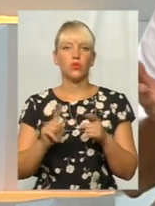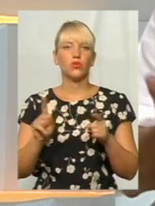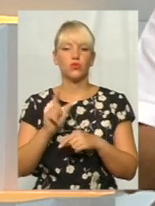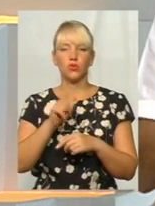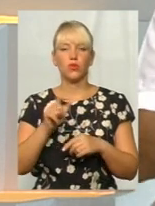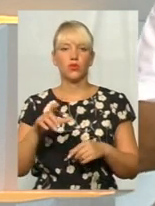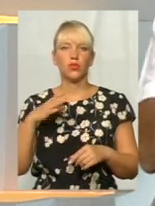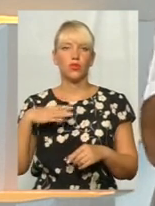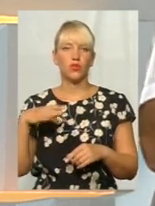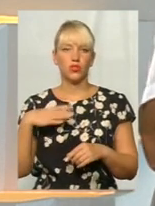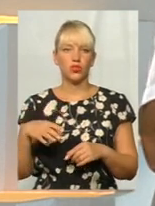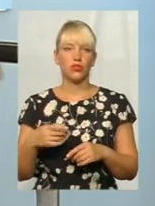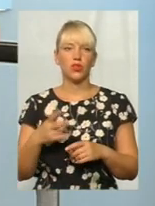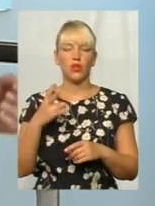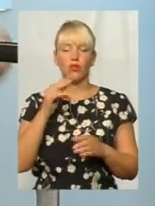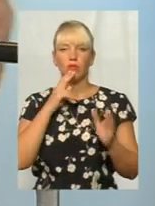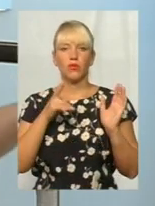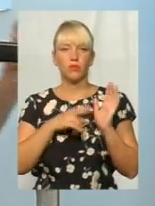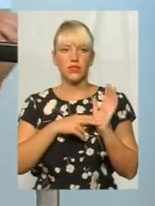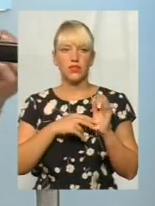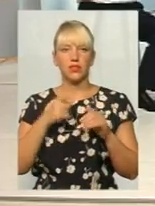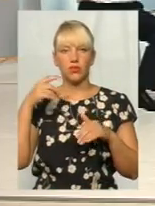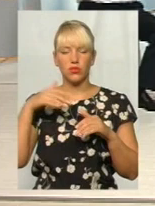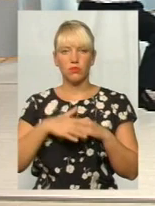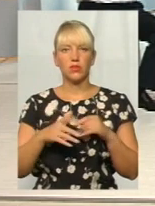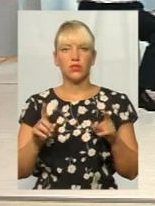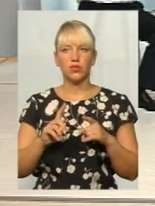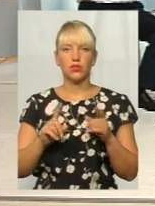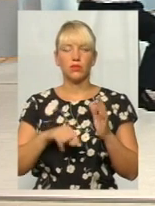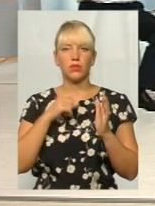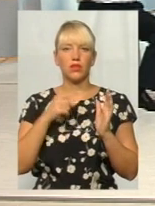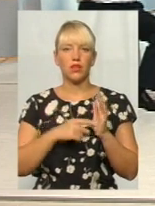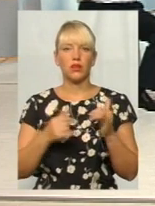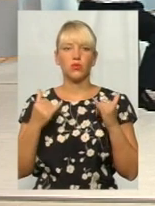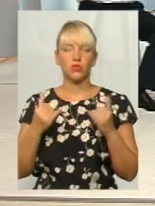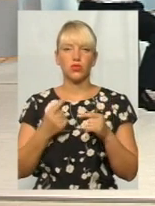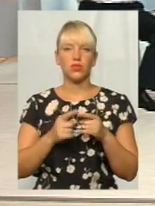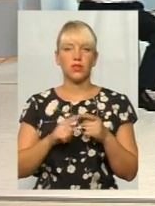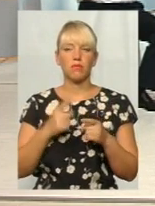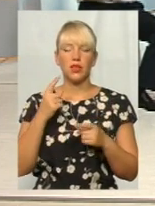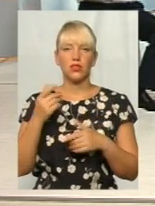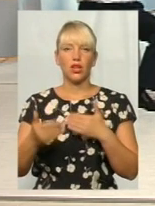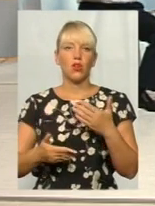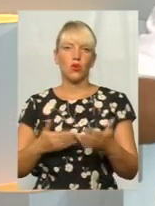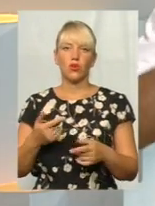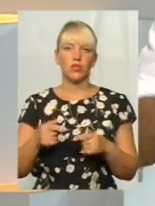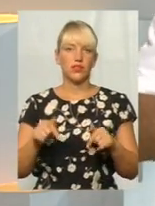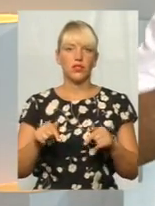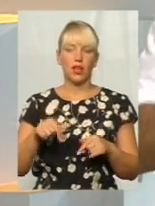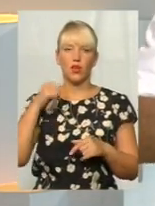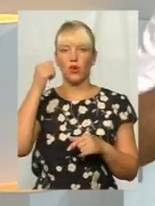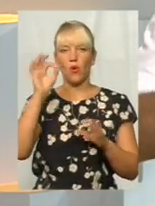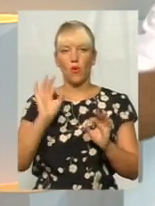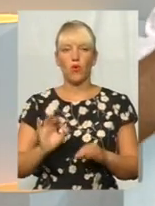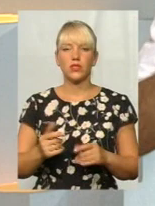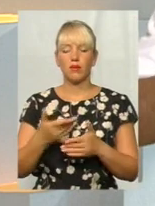очікують. Тобто в жовні місяця у сучасненні все буде. Питання у сучасненні – це перший крок цієї осені. Ми будемо